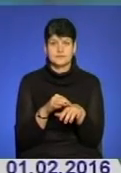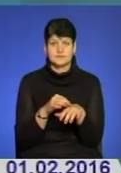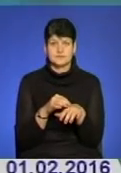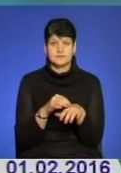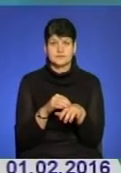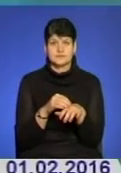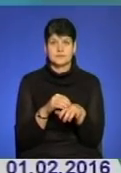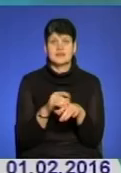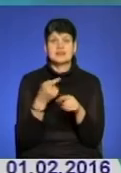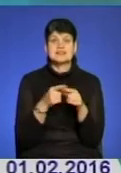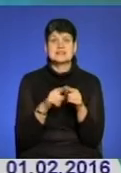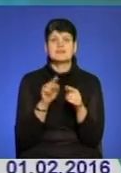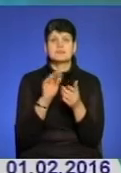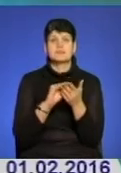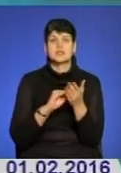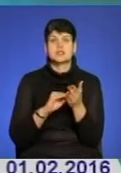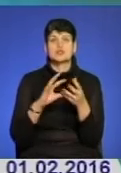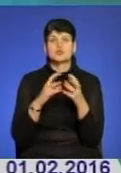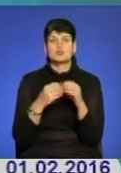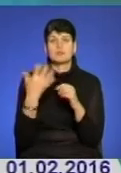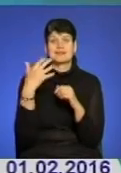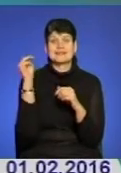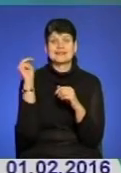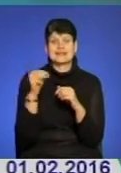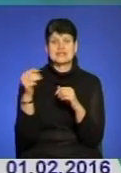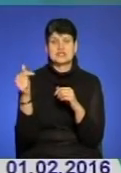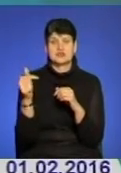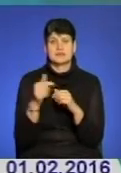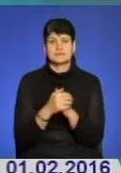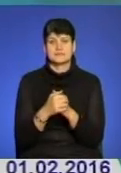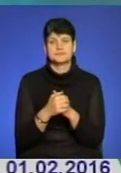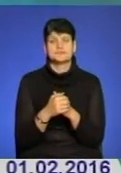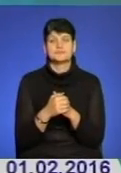Оце він пише суму, бачите, 50 тисяч приніс, бачите, 50 тисяч.